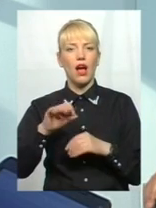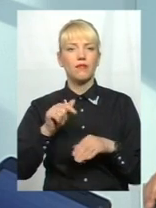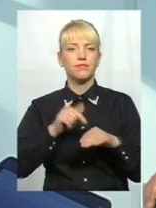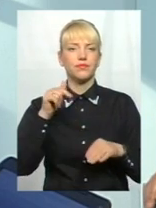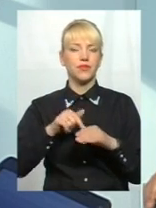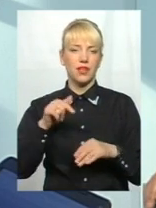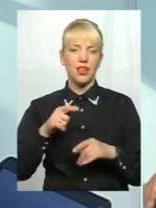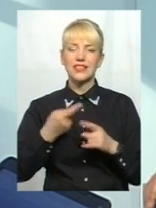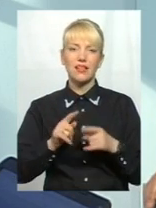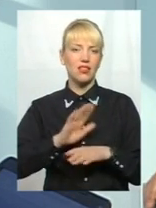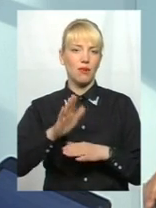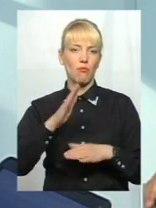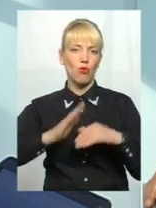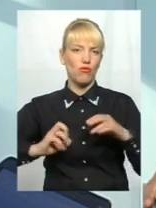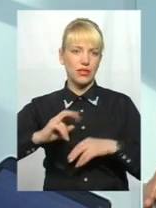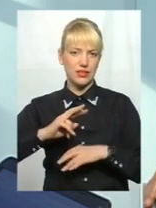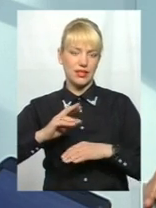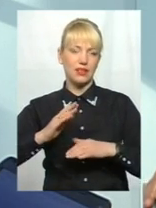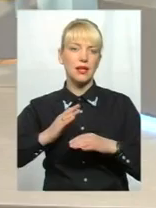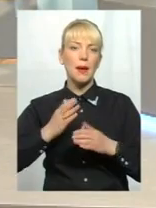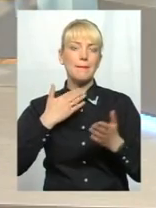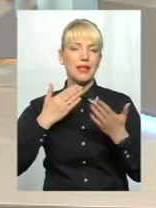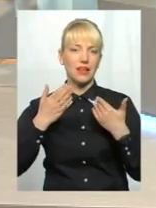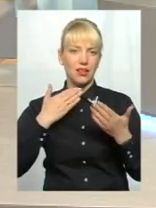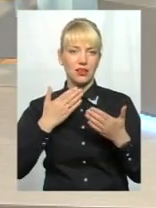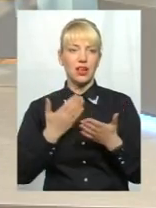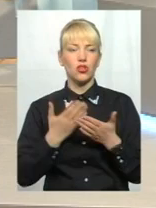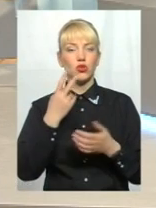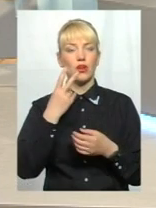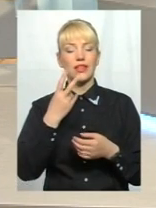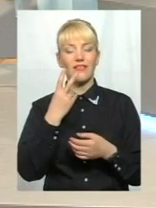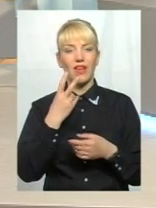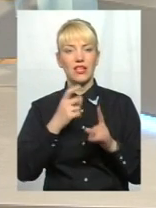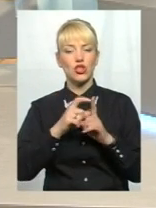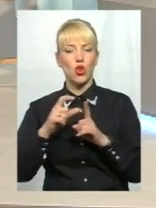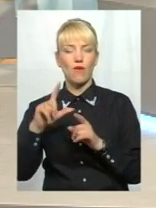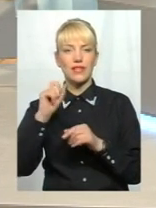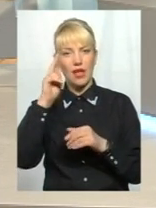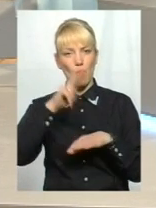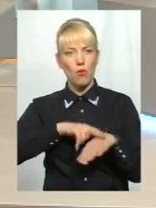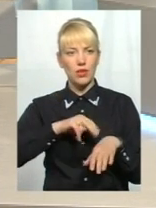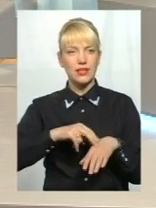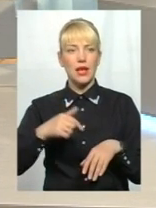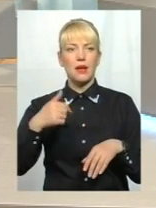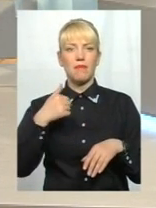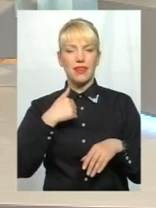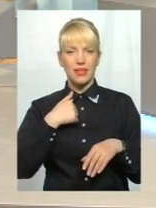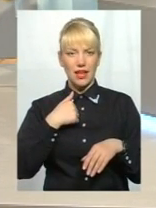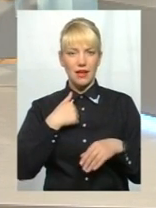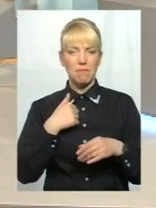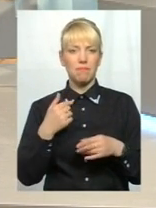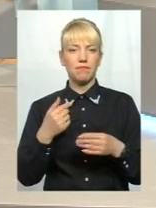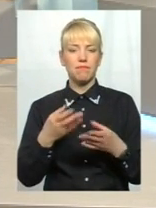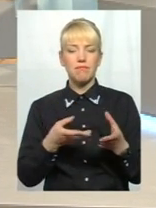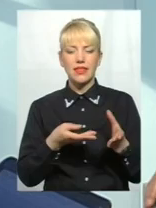непрофесійний. Тому що, от візьміть два слова за поліцейську історію, мене не піддавали абструкції, коли я